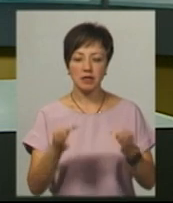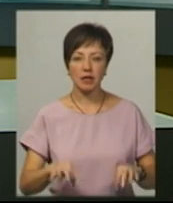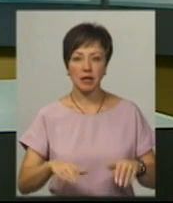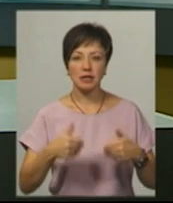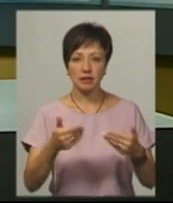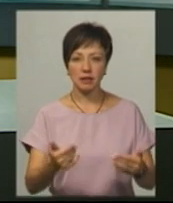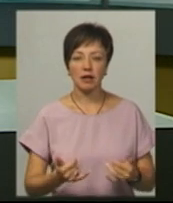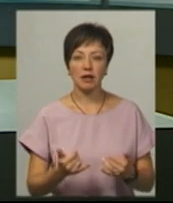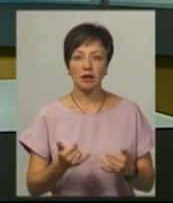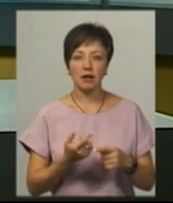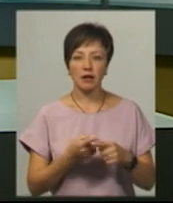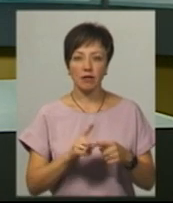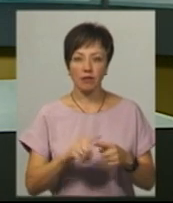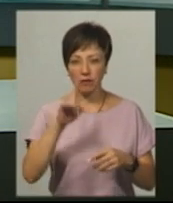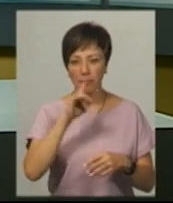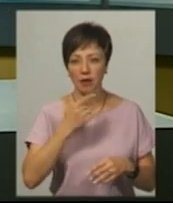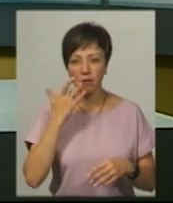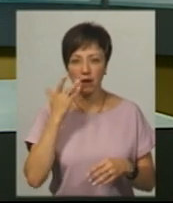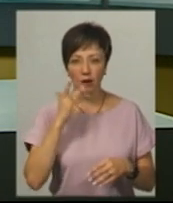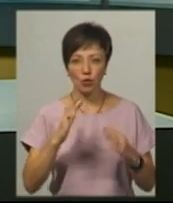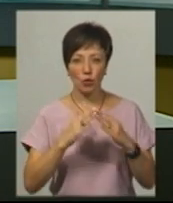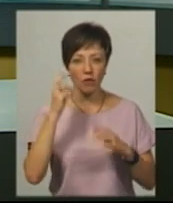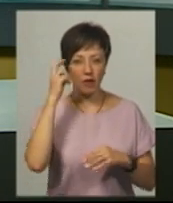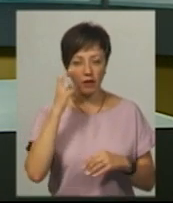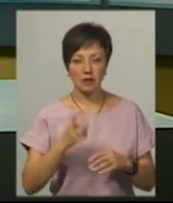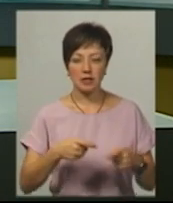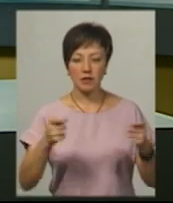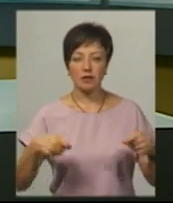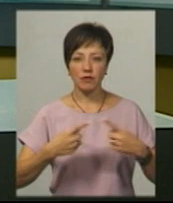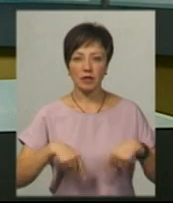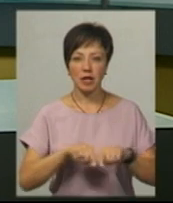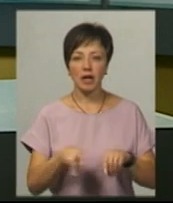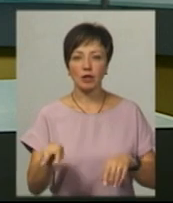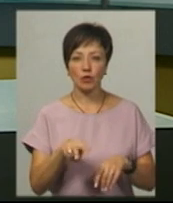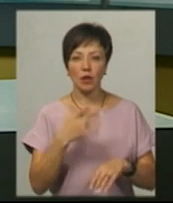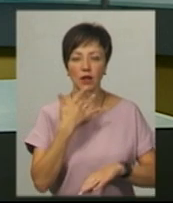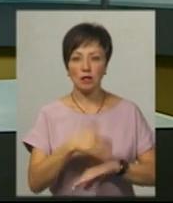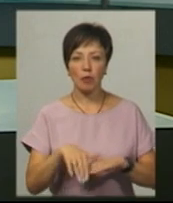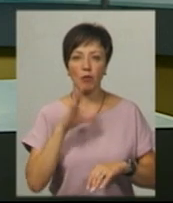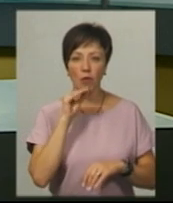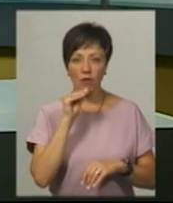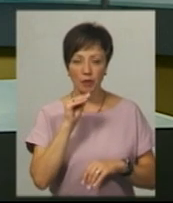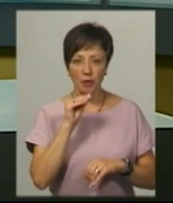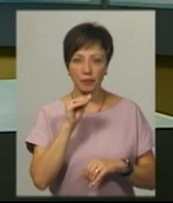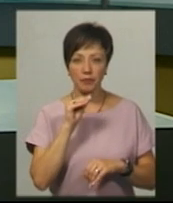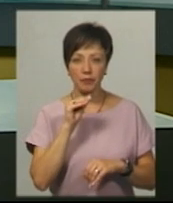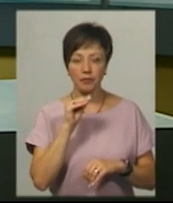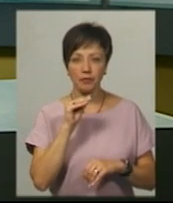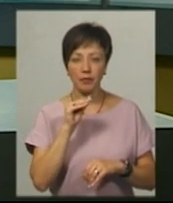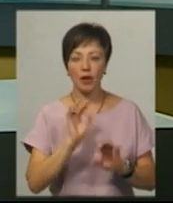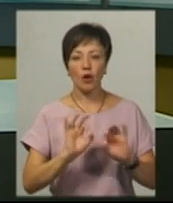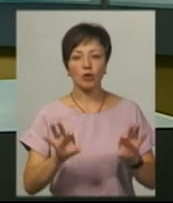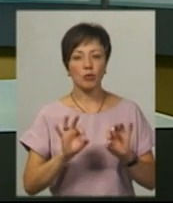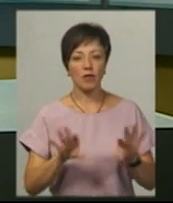ініціативи «Gallery on the go» від Американського дому в Києві. Завідуюча відділу літератури іноземними мовами Валентина Шекенева